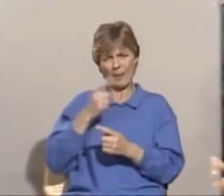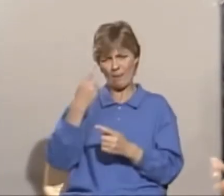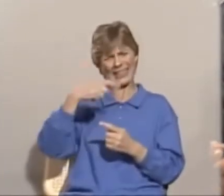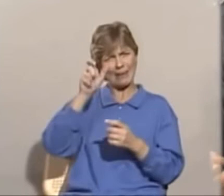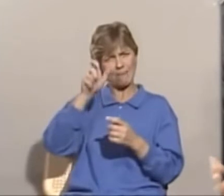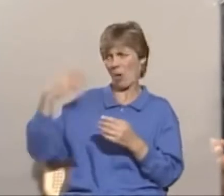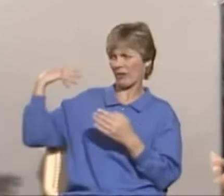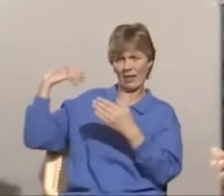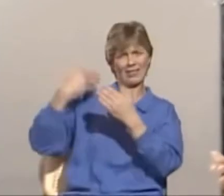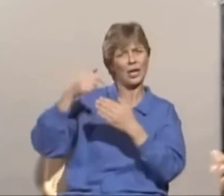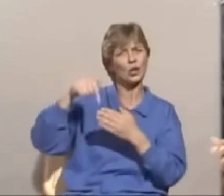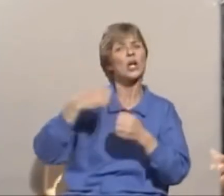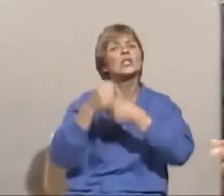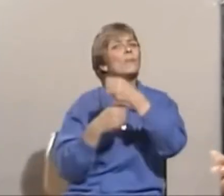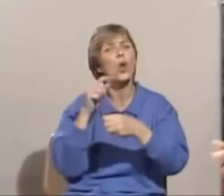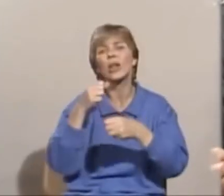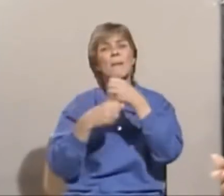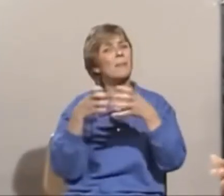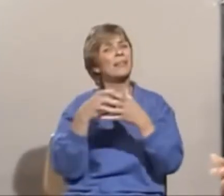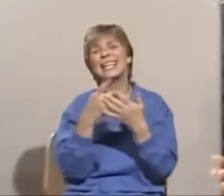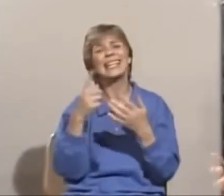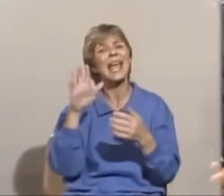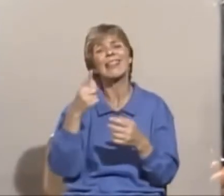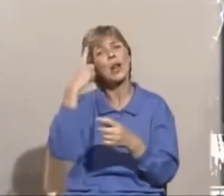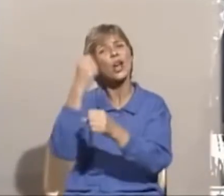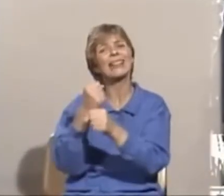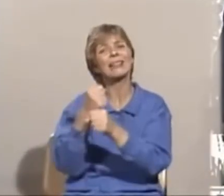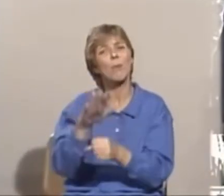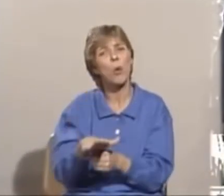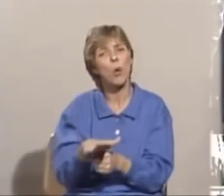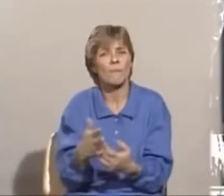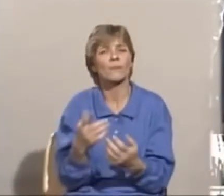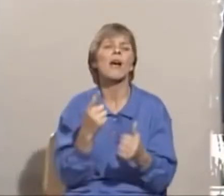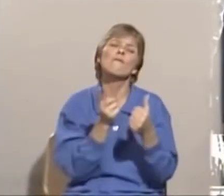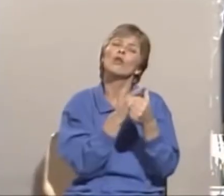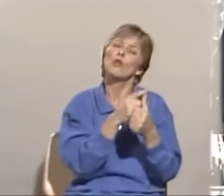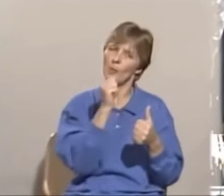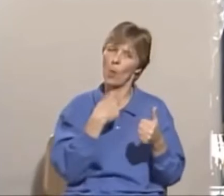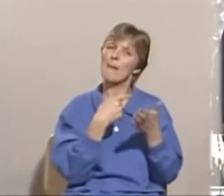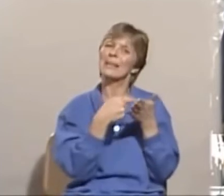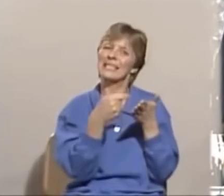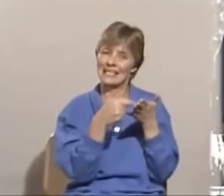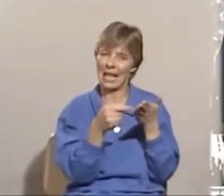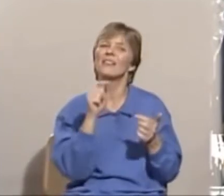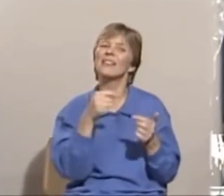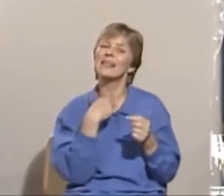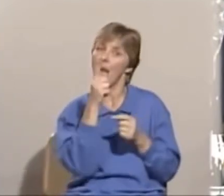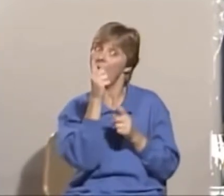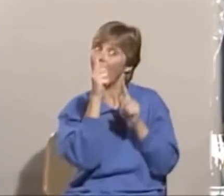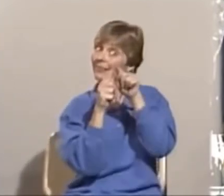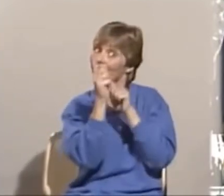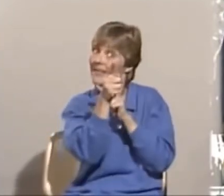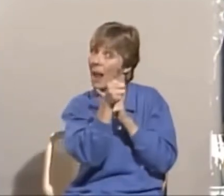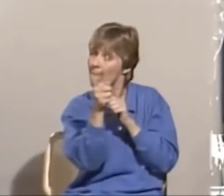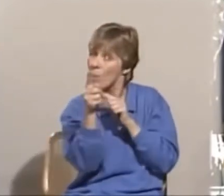måneder som gjør at Arbeiderpartiet ikke lenger er til å lite på? Ja, for det første må jeg presisere at det jeg har rettet fingeren mot er